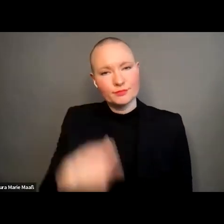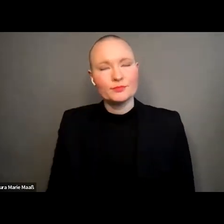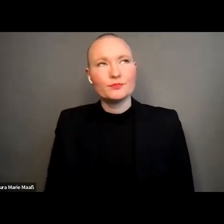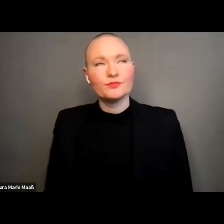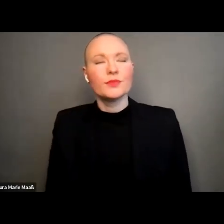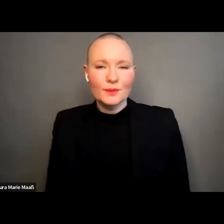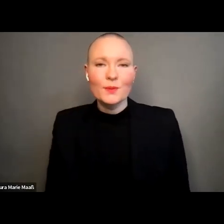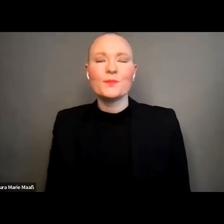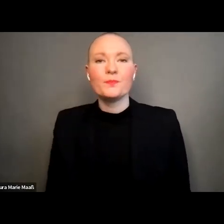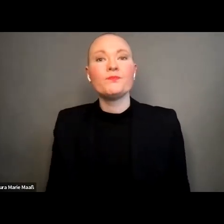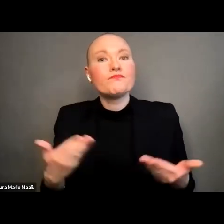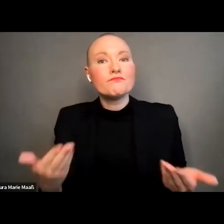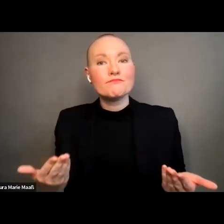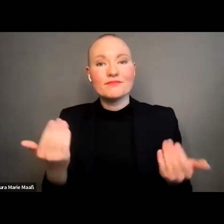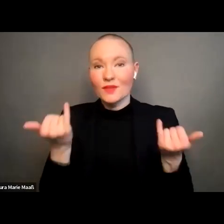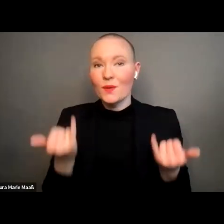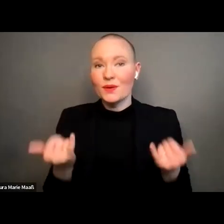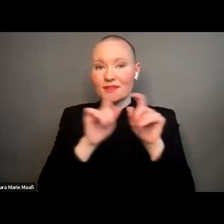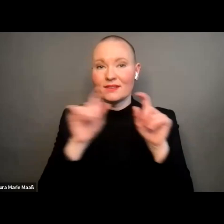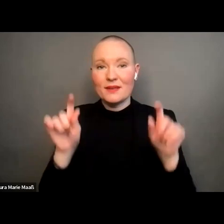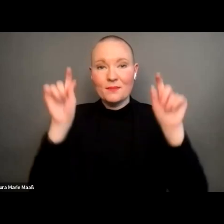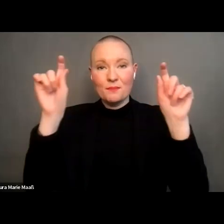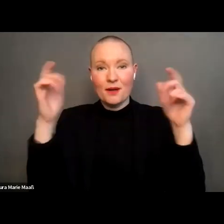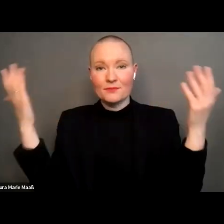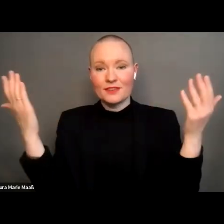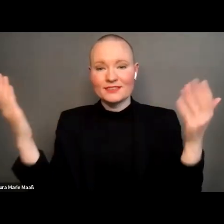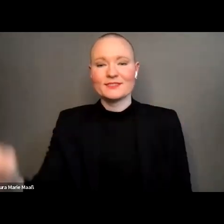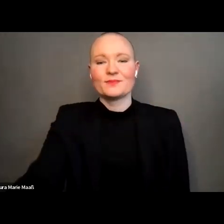worum soll es heute gehen